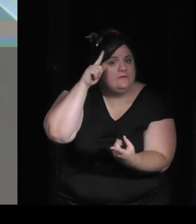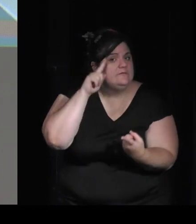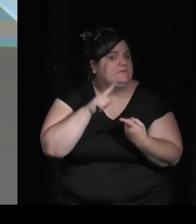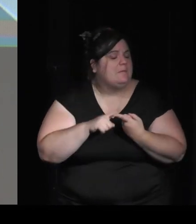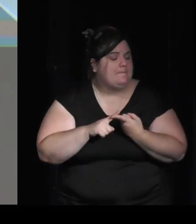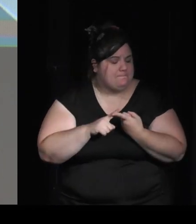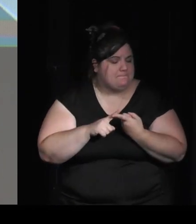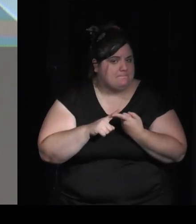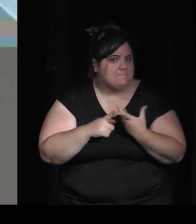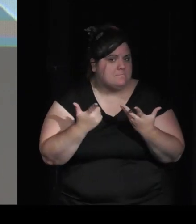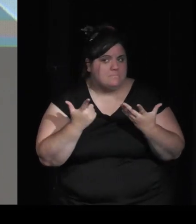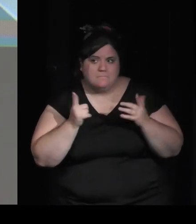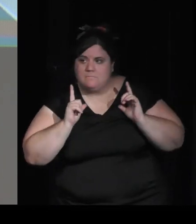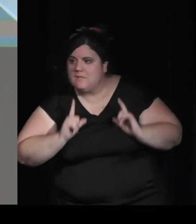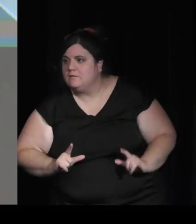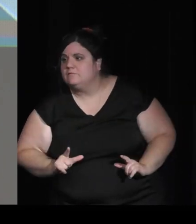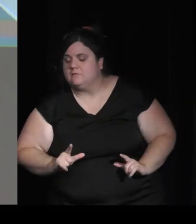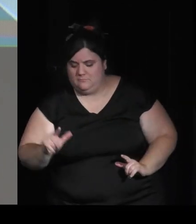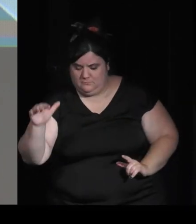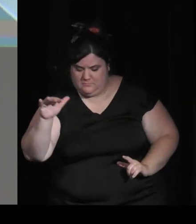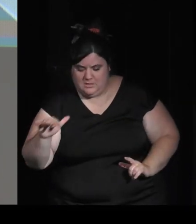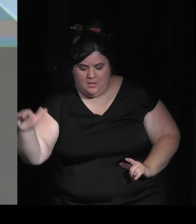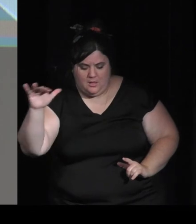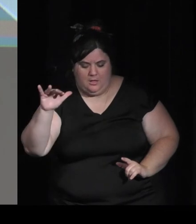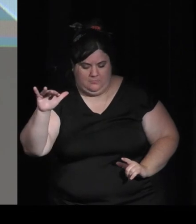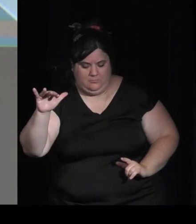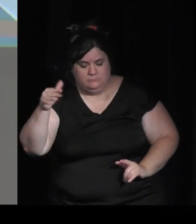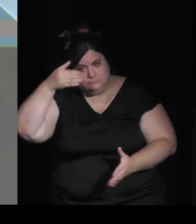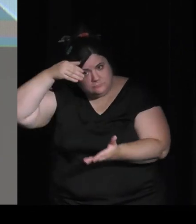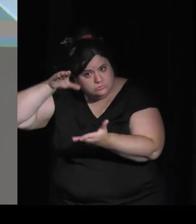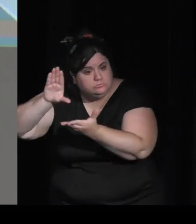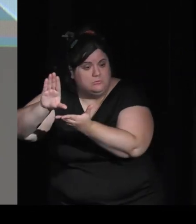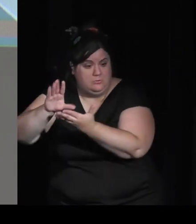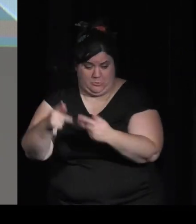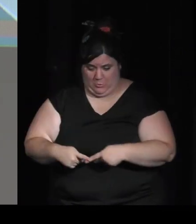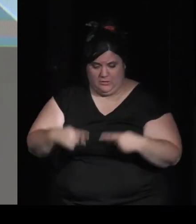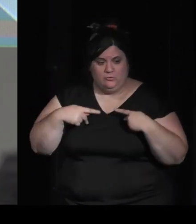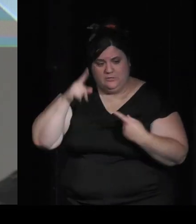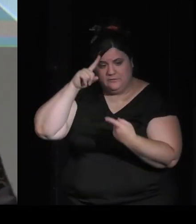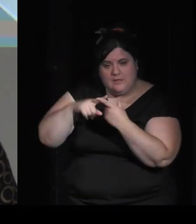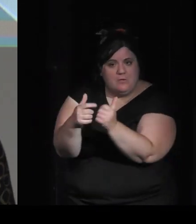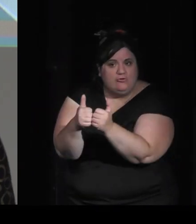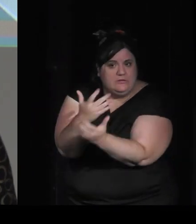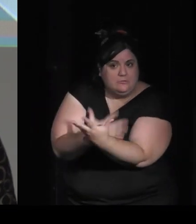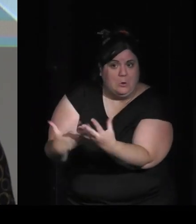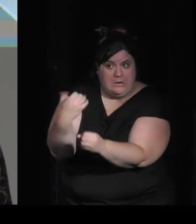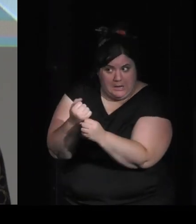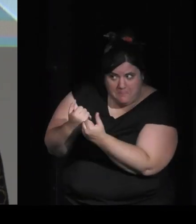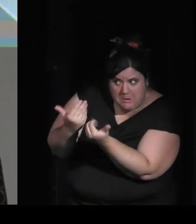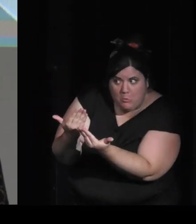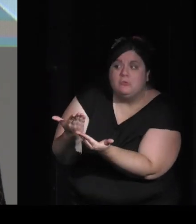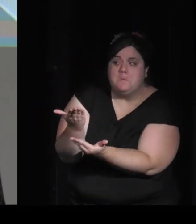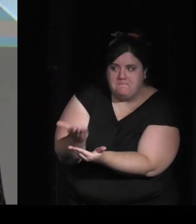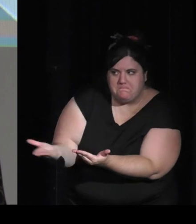développe au sein des lycéens lors d'ateliers de création de jeux vidéo donc voilà vous voyez pas mal de sujets